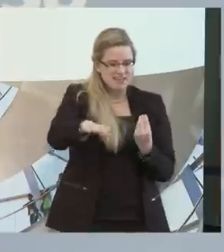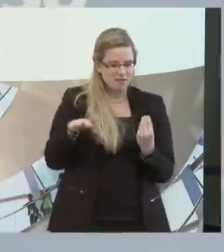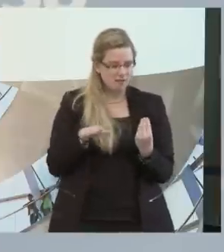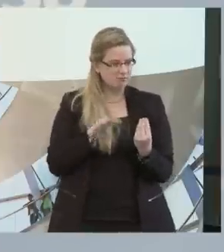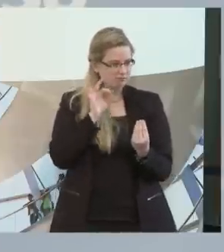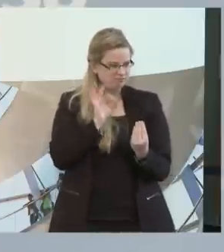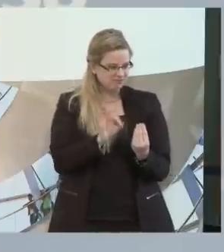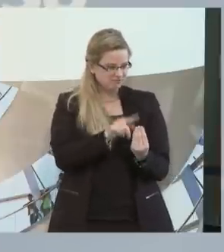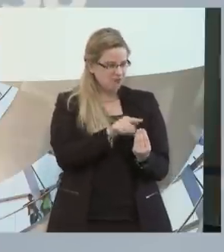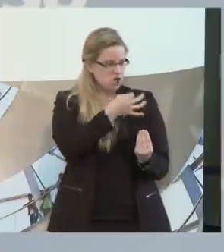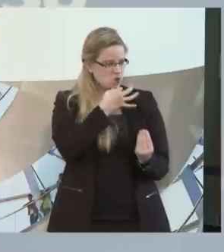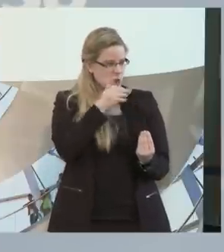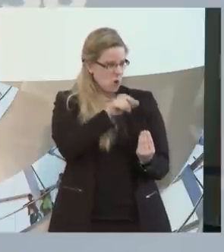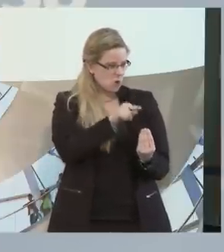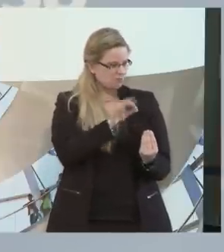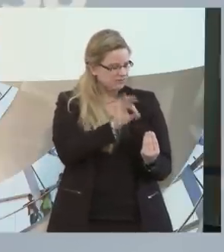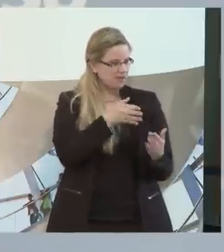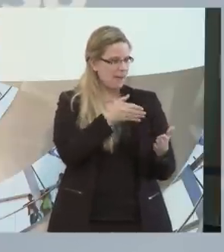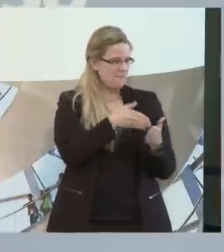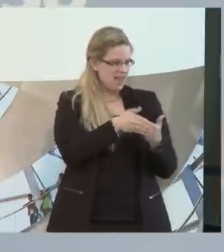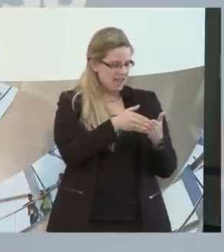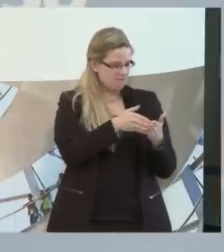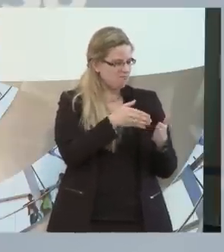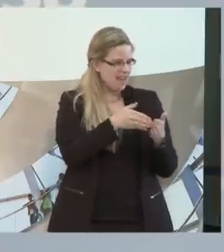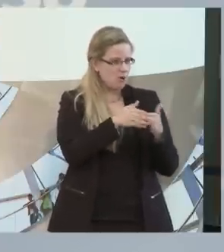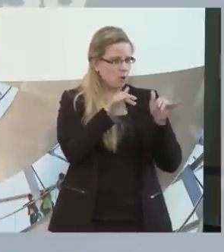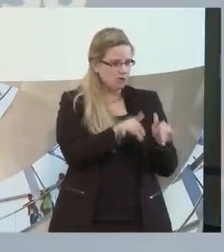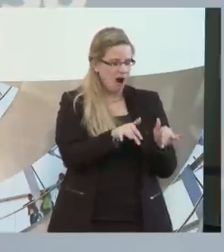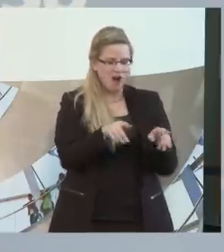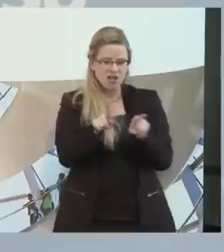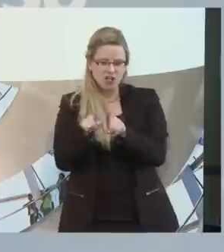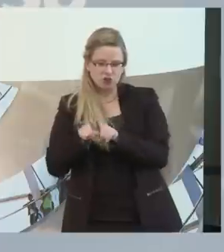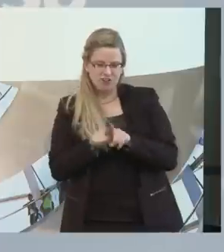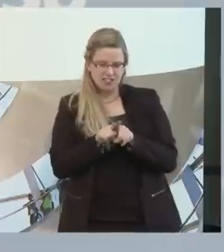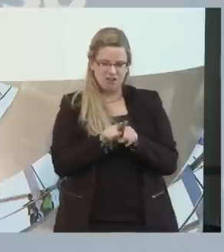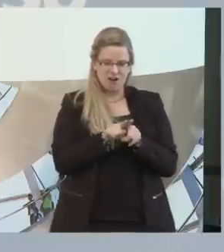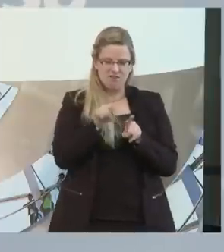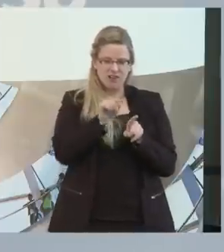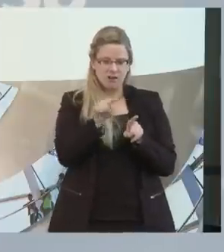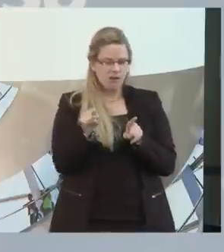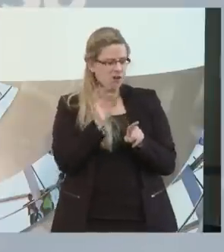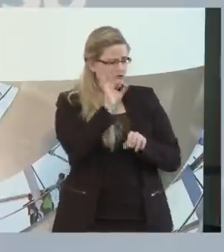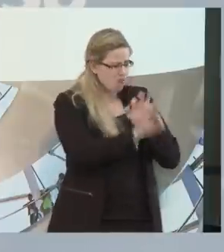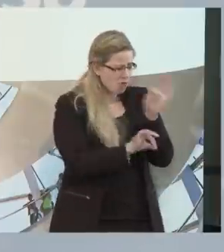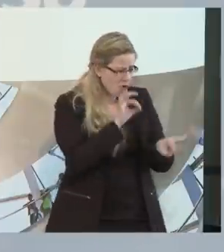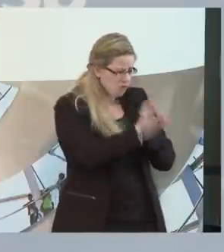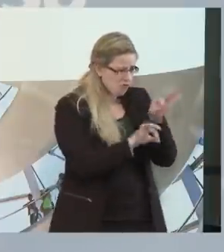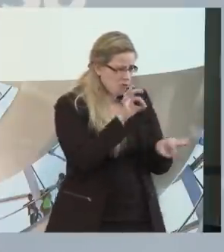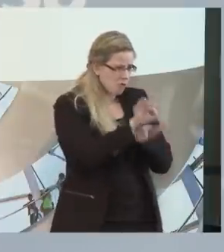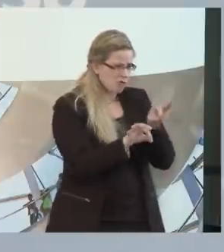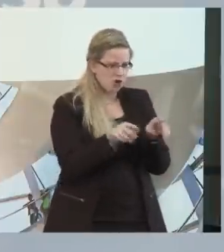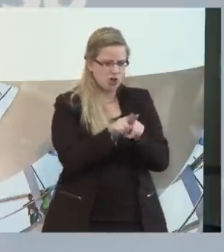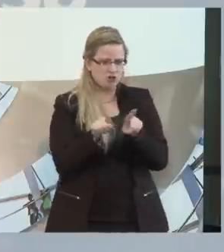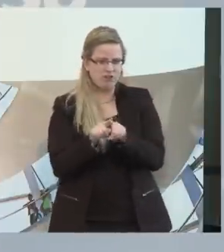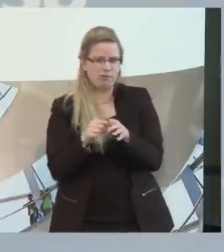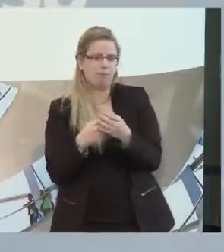junger Mensch ein Handicap hat, dass die Geschwisterkinder nicht überfordert werden. Denn meistens kümmert man sich, das ist wie wenn man,